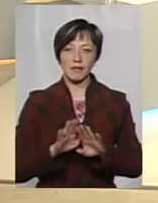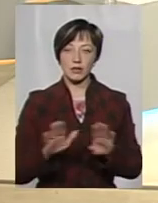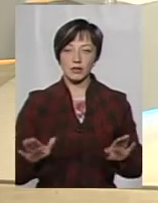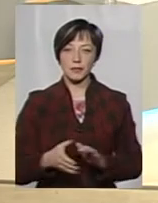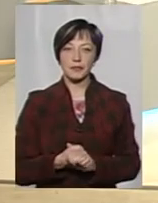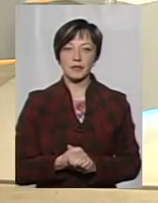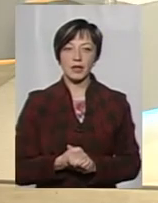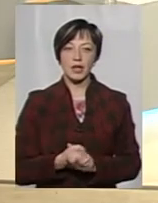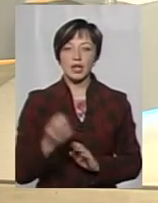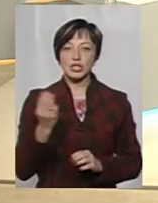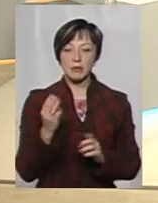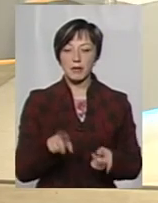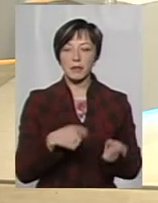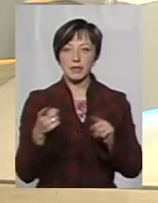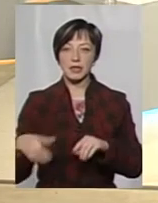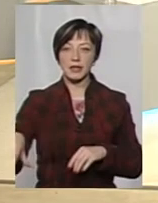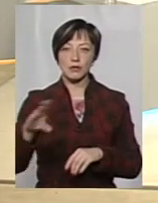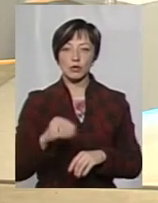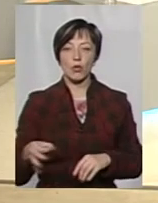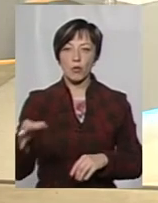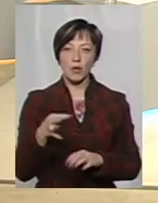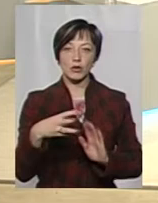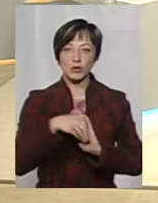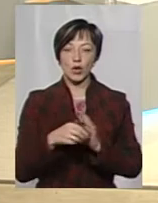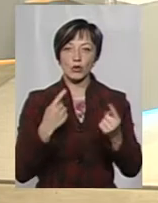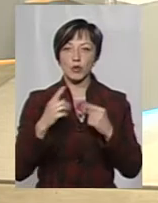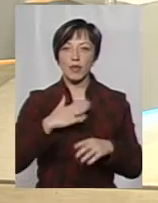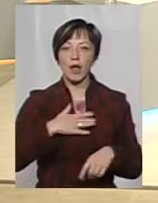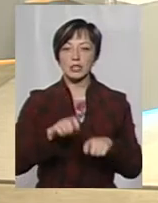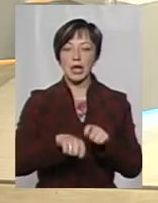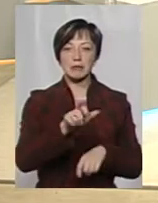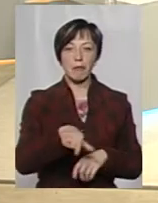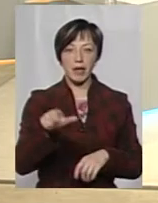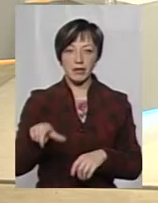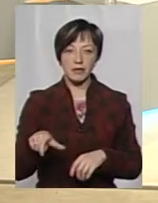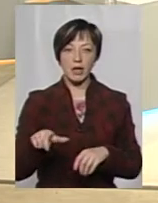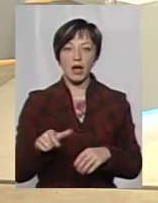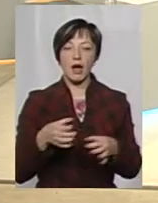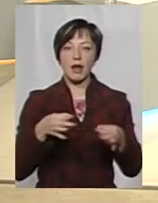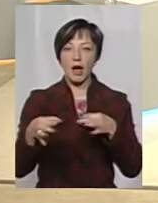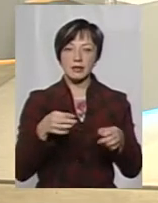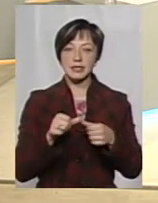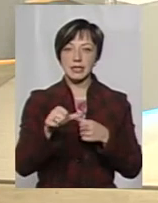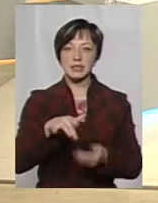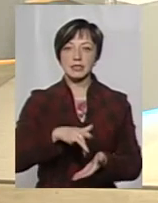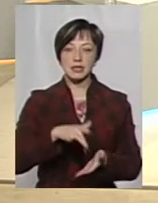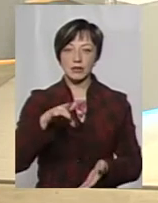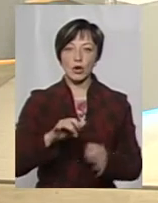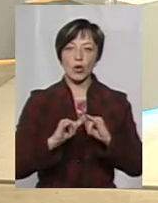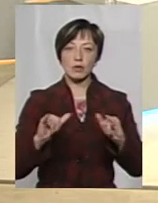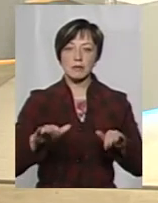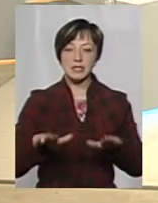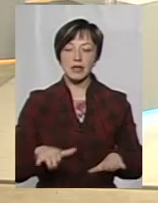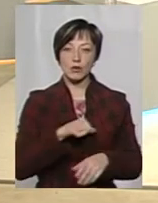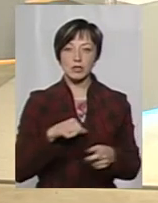«Шепетівки» переключимося на всю область. Пропоную долучатися до розмови наших експертів. І радниця з децентралізації Центру розвитку